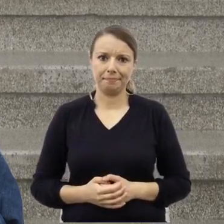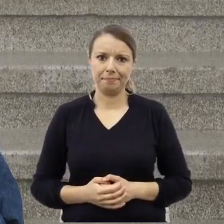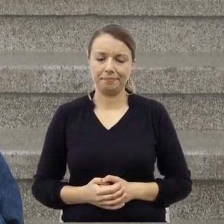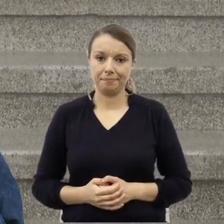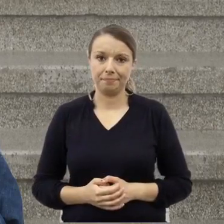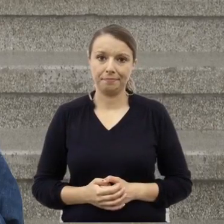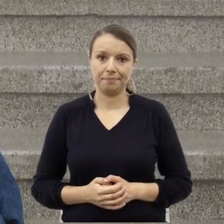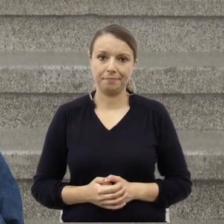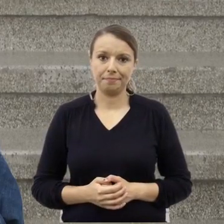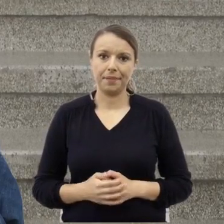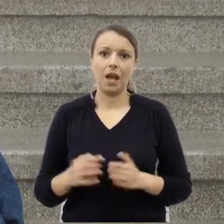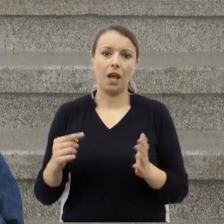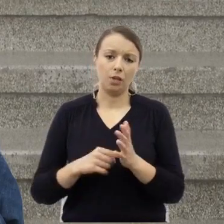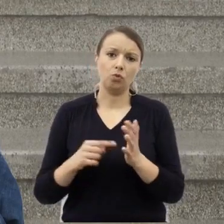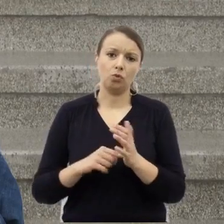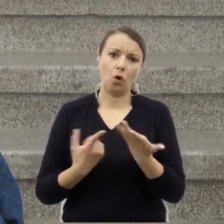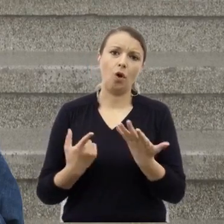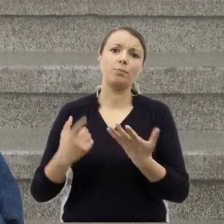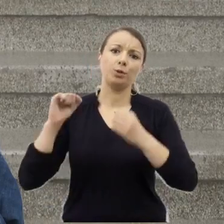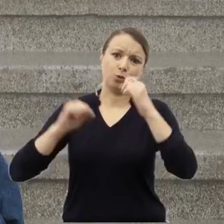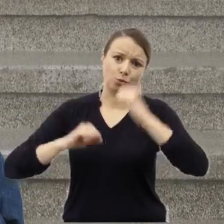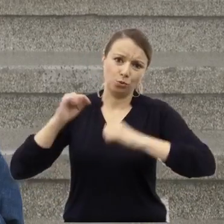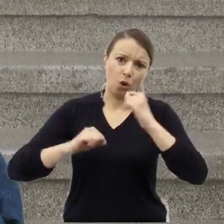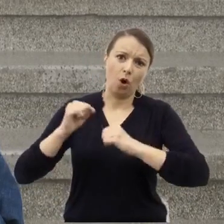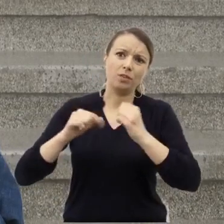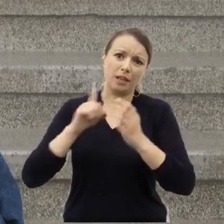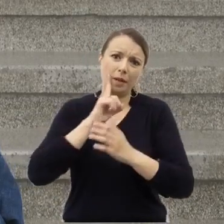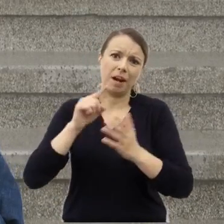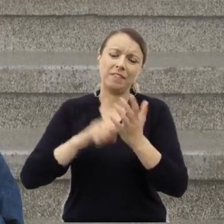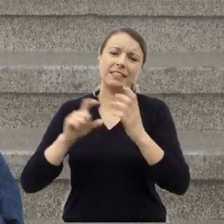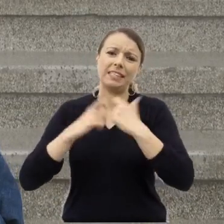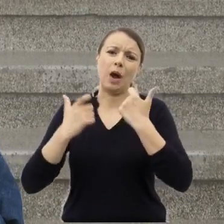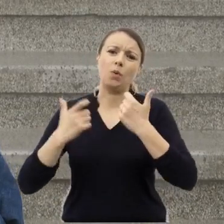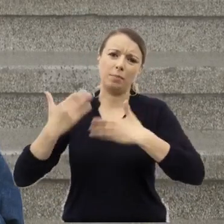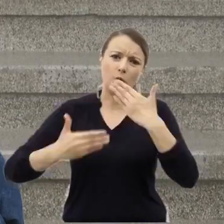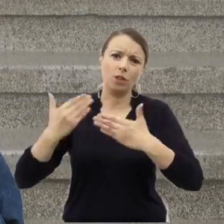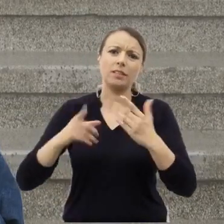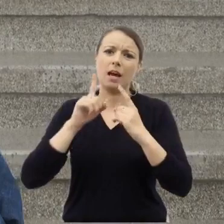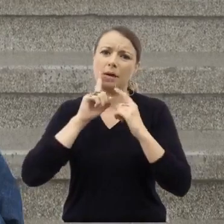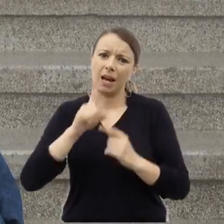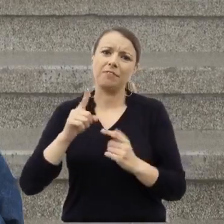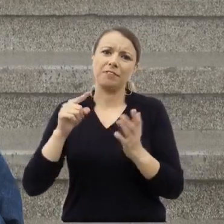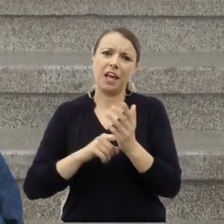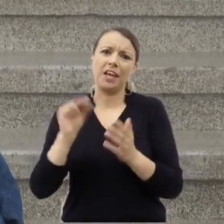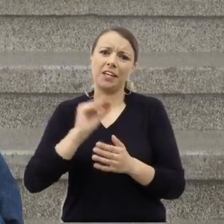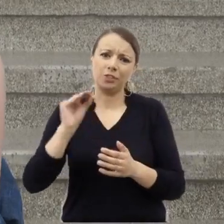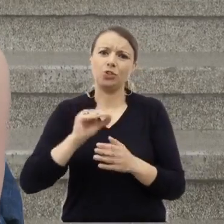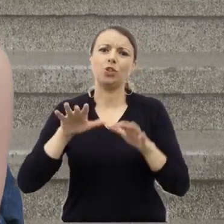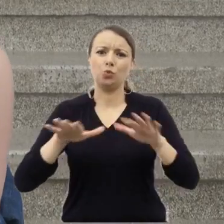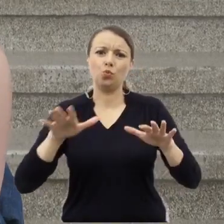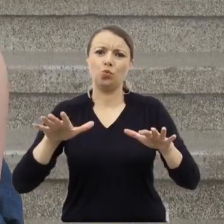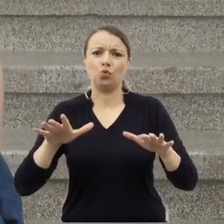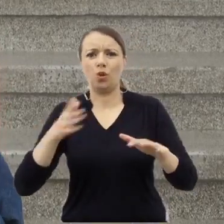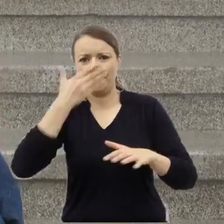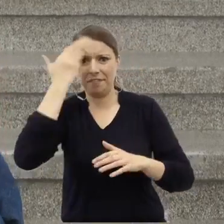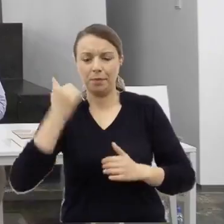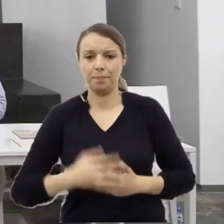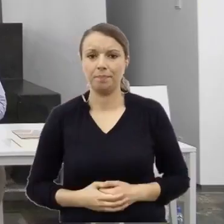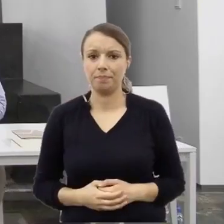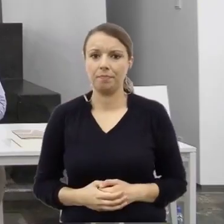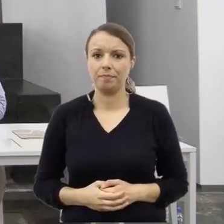jeszcze pozostaje wiele do powiedzenia. Panie profesor, jeszcze takie pytanie uzupełniające, żeby opisać ten obraz.